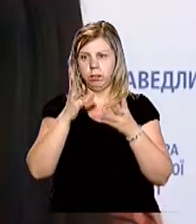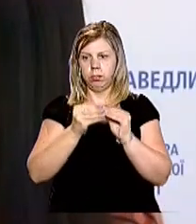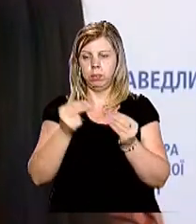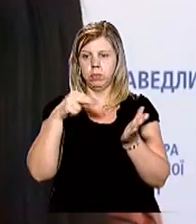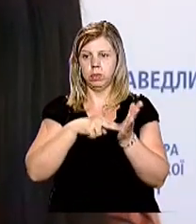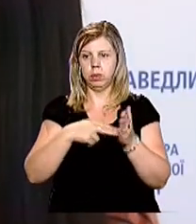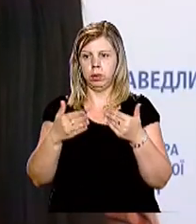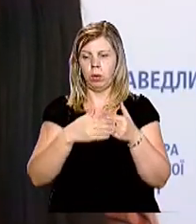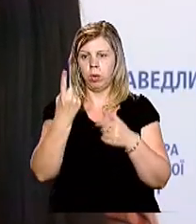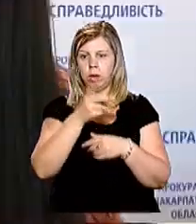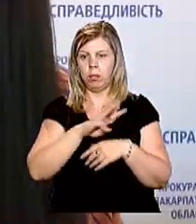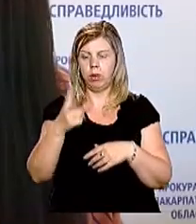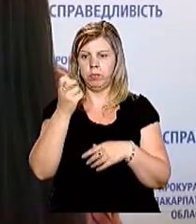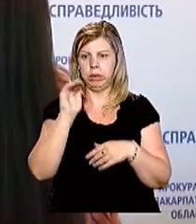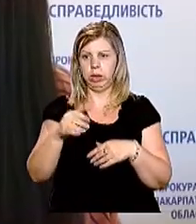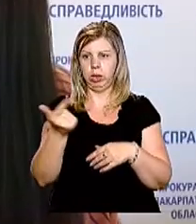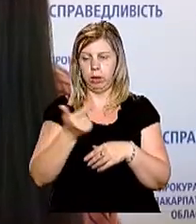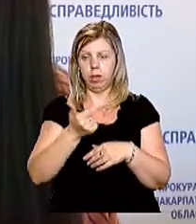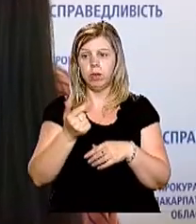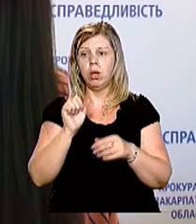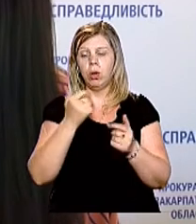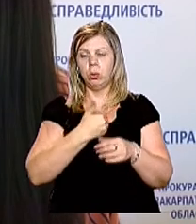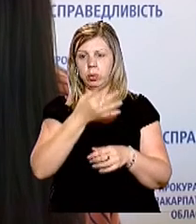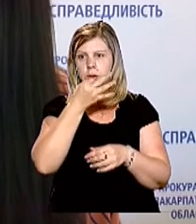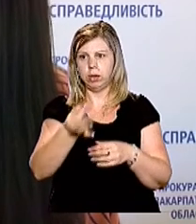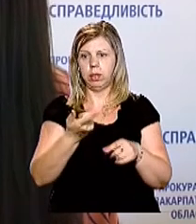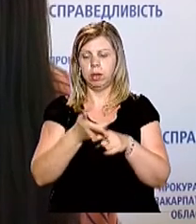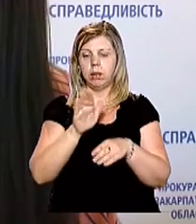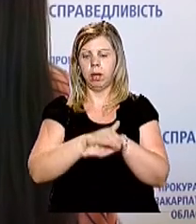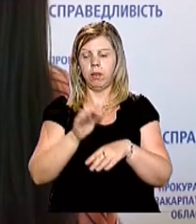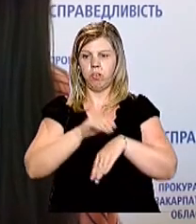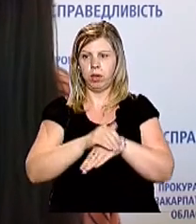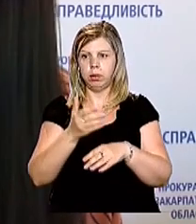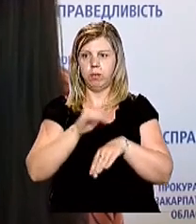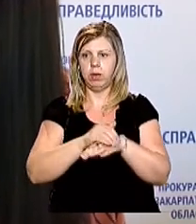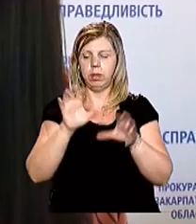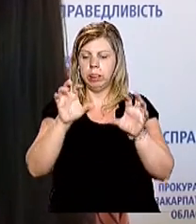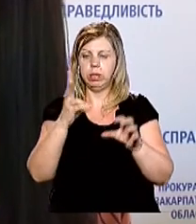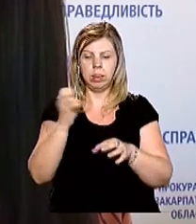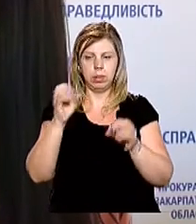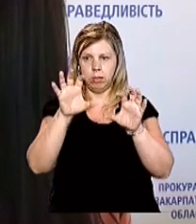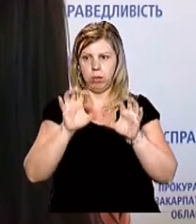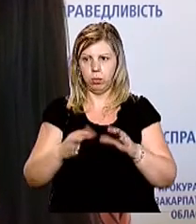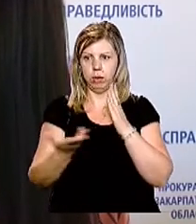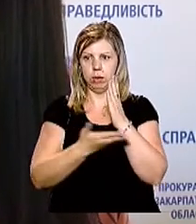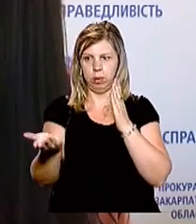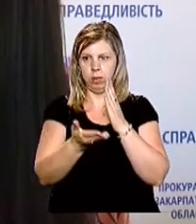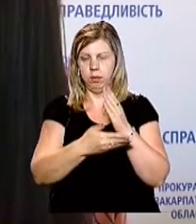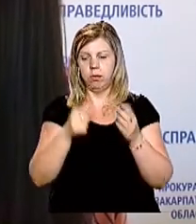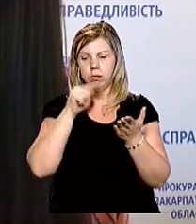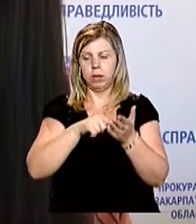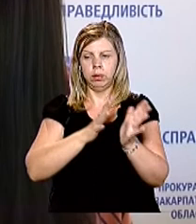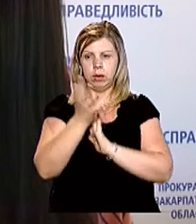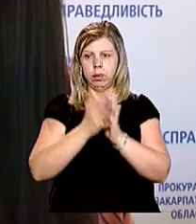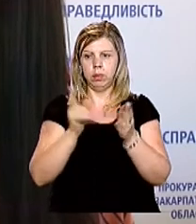становить понад 1 мільйон 200 тисяч гривень. Окремо, сказати, що за вказаними фактами, тобто за фактами незаконної порубки деревини на території вказаного